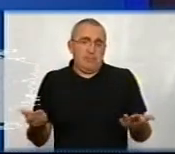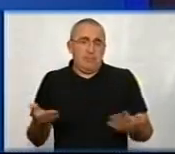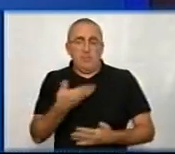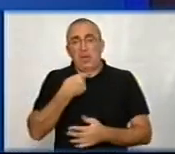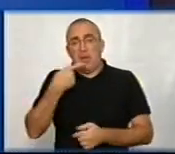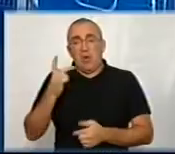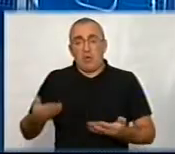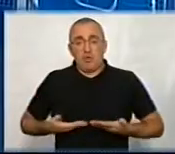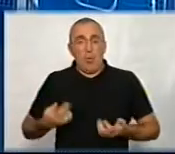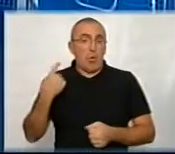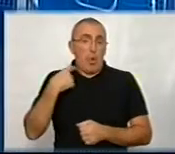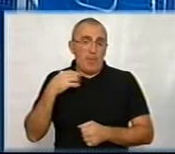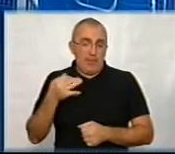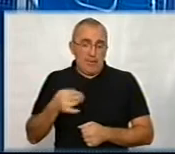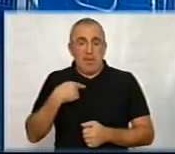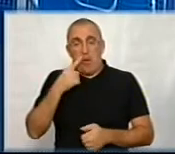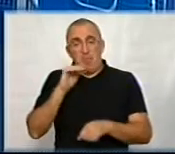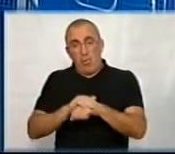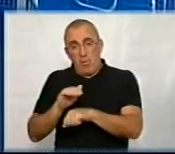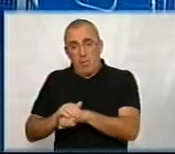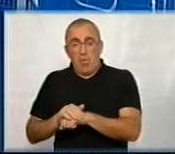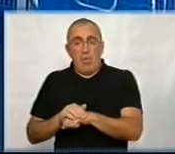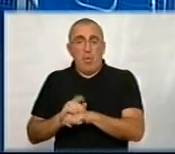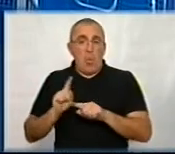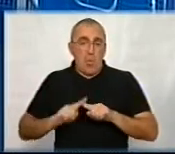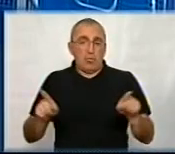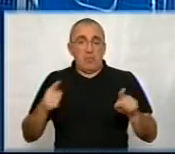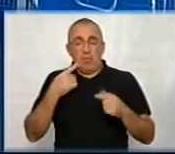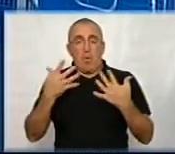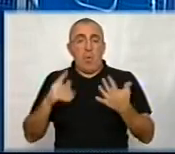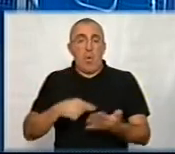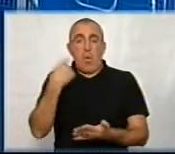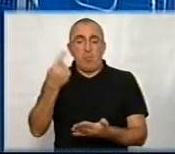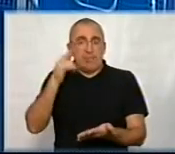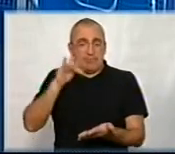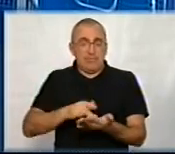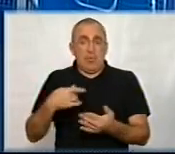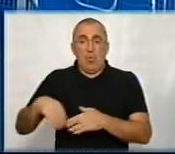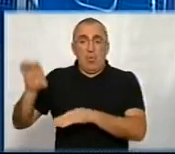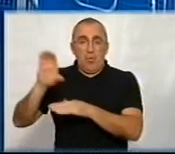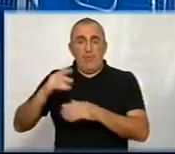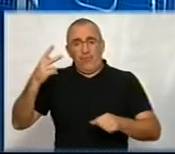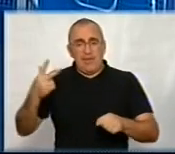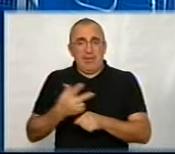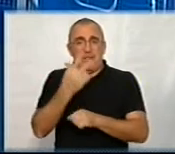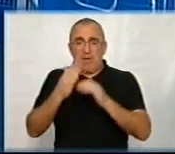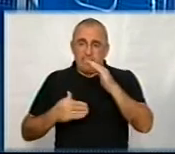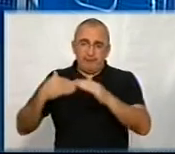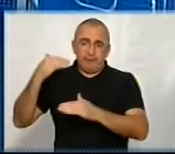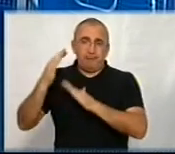скажімо, як житель Кропивницької, я це теж помічаю, там, особливо у нас, ясно, обласний центр, у нас тут взагалі бюджет майже в три рази зріс,